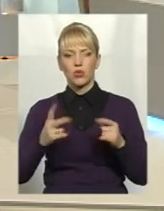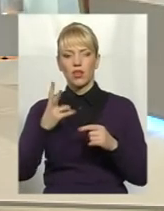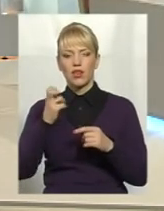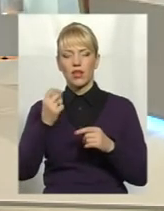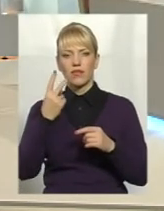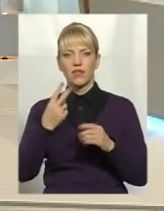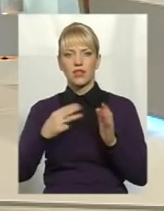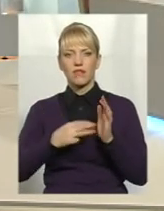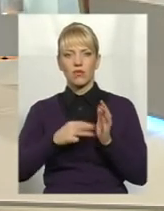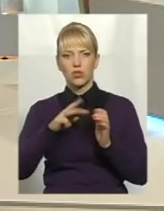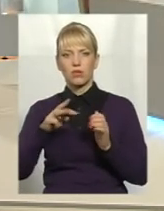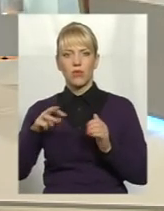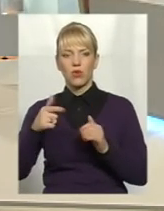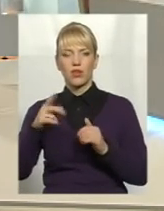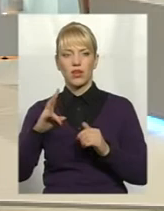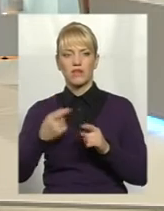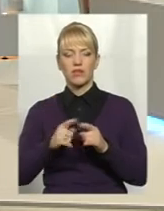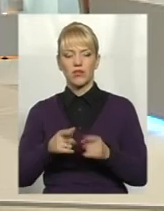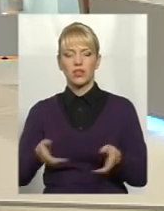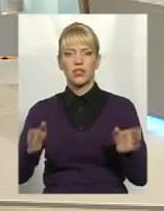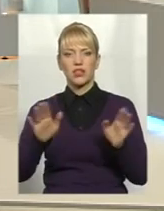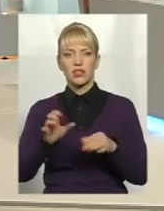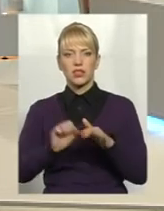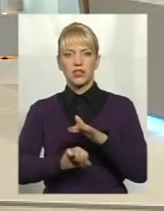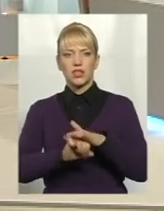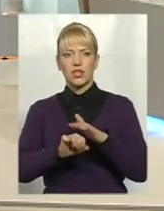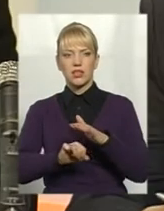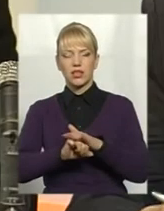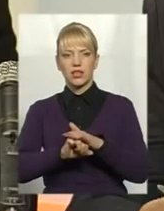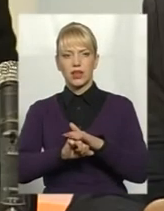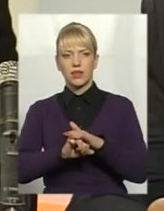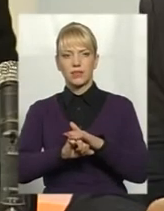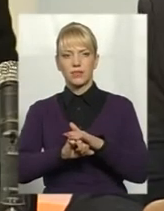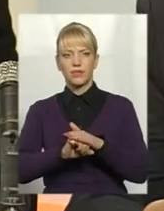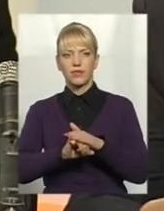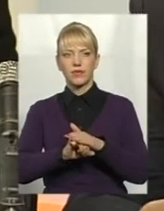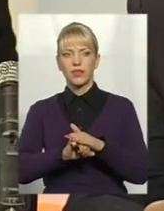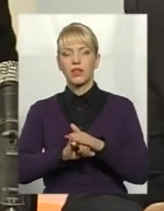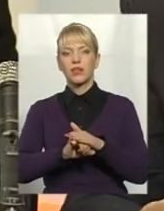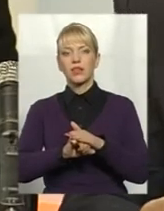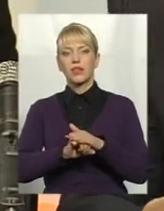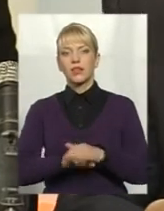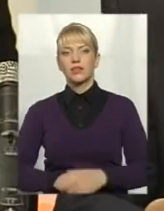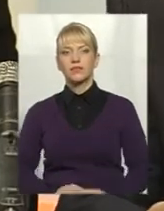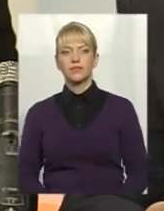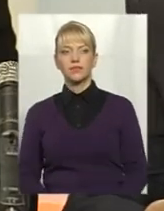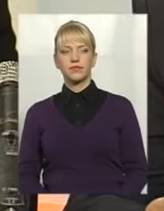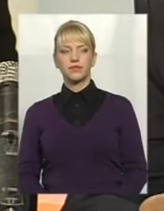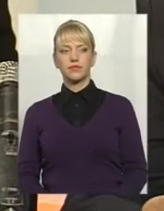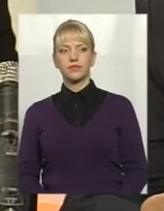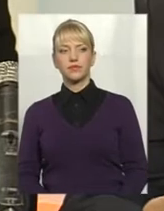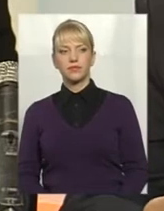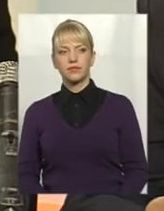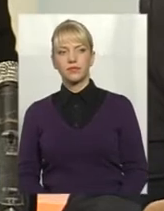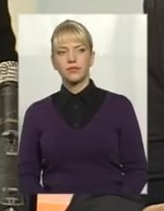звичайно, не поставили, вона залишалася. Правда, ми потім знайшли споживчі на Україні, які займалися, почали вже займатися такою технікою. І